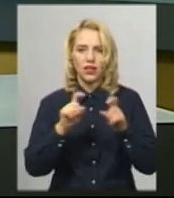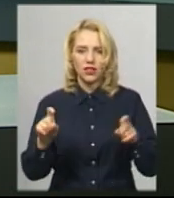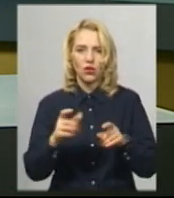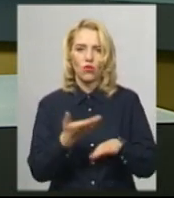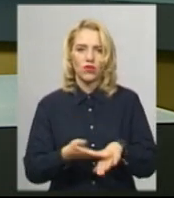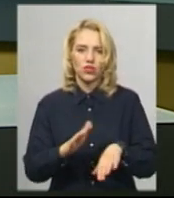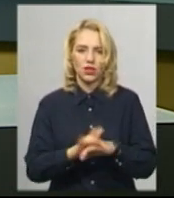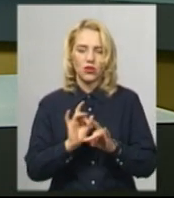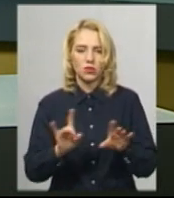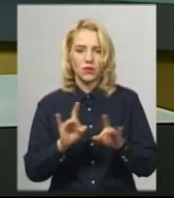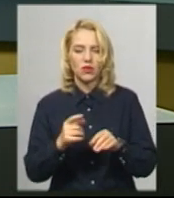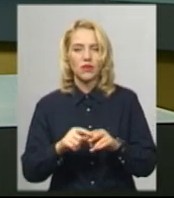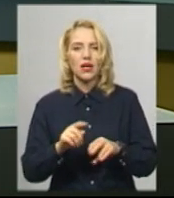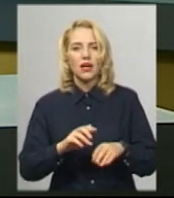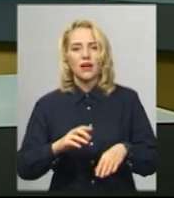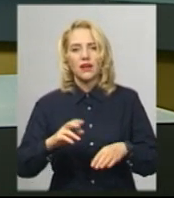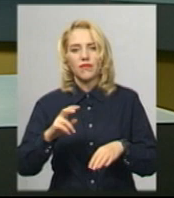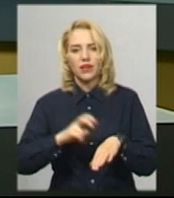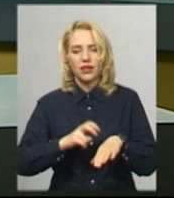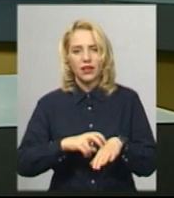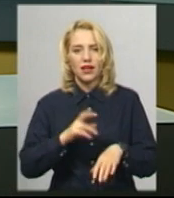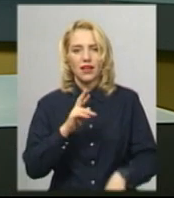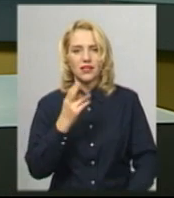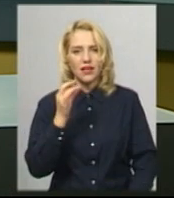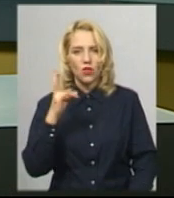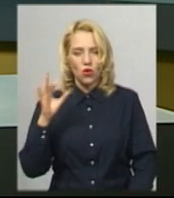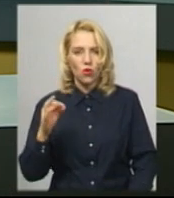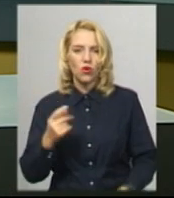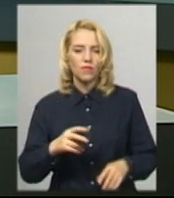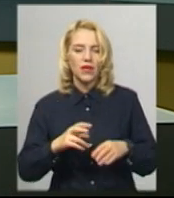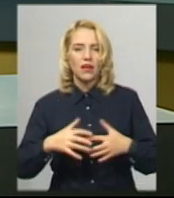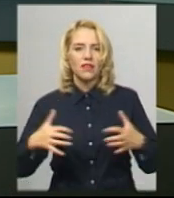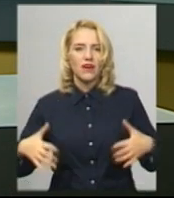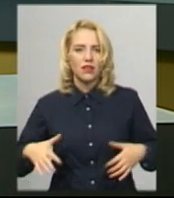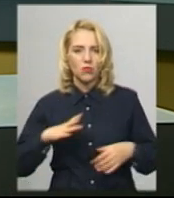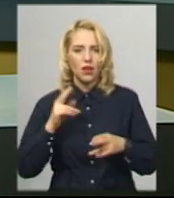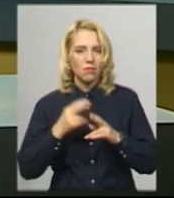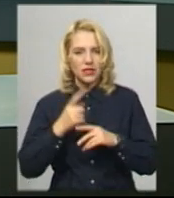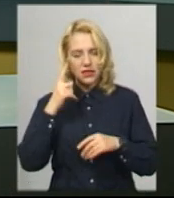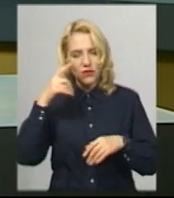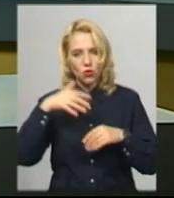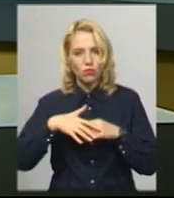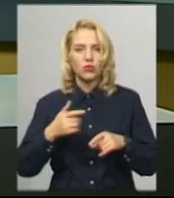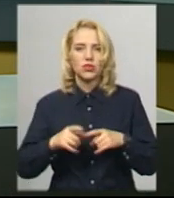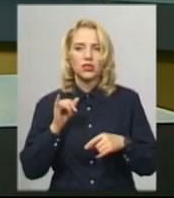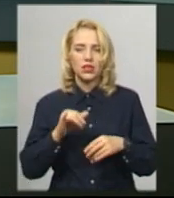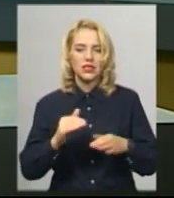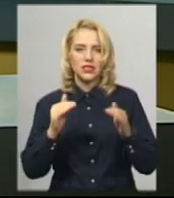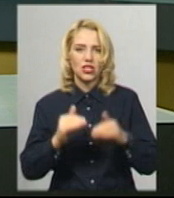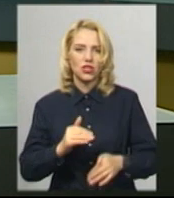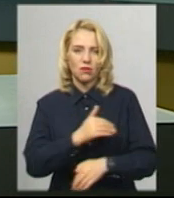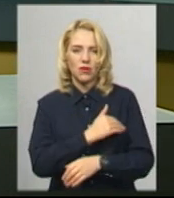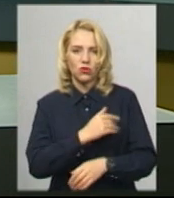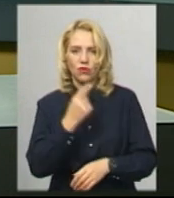Про це повідомив ветеринар, який його лікує Микола Яценко. Чоловік додає, тварина була без свідомості, зі зниженою температурою. У ротовій